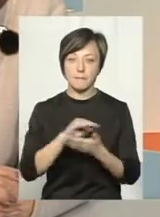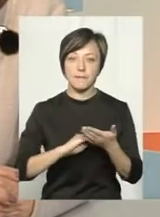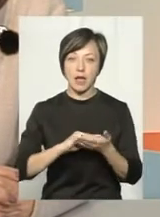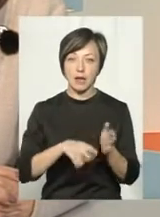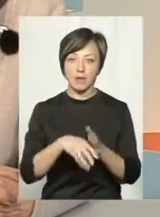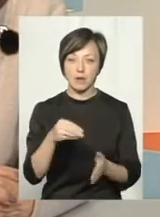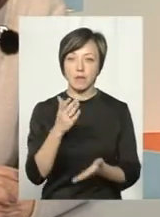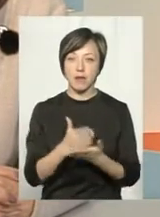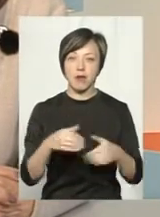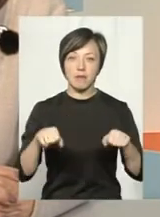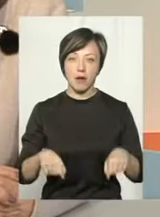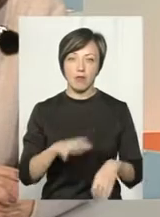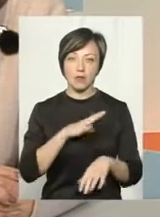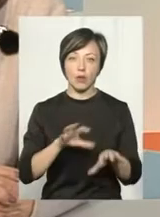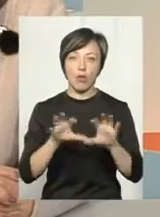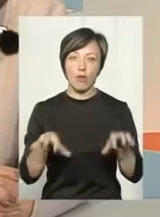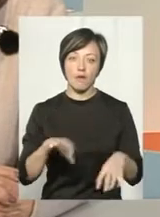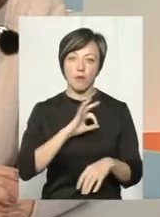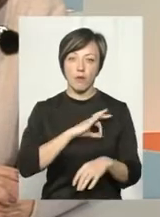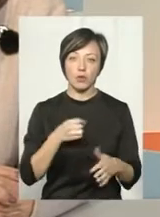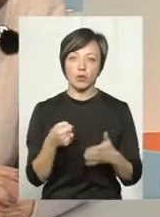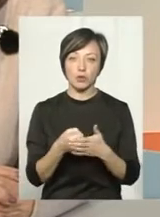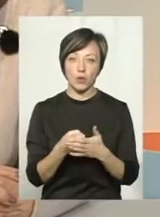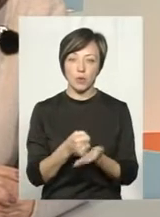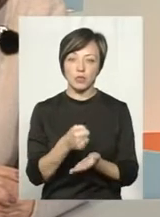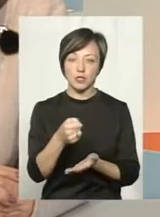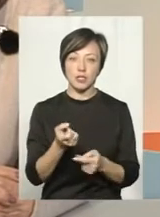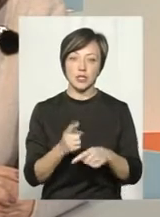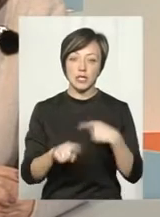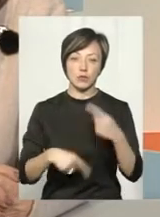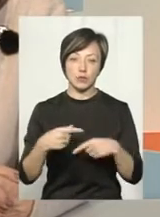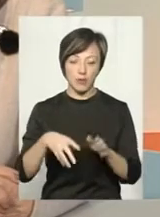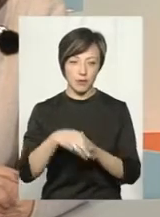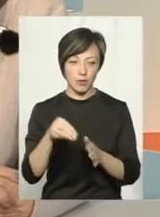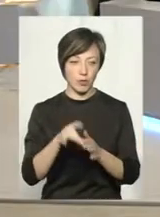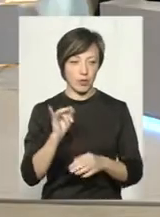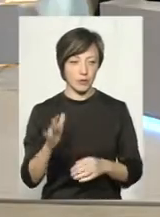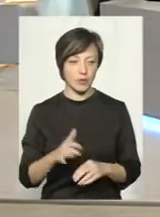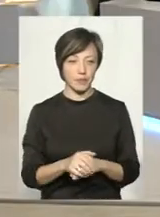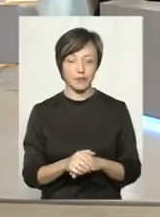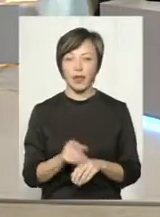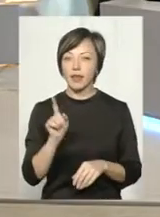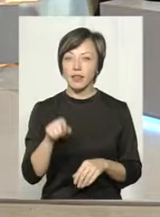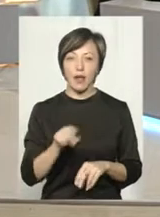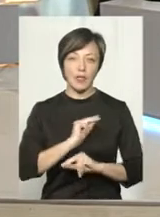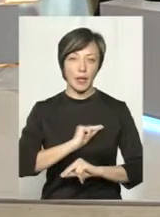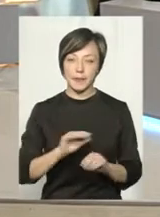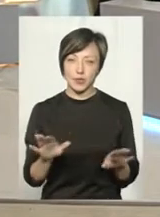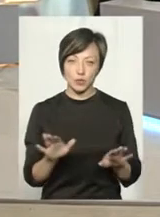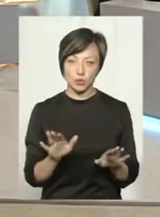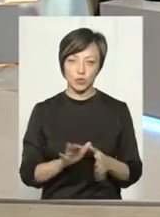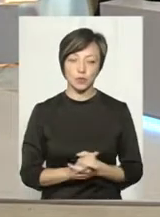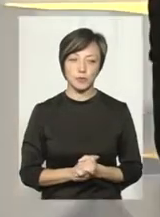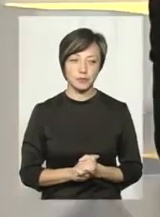має право бути головою профкому до призначення слідуючих виборів. Навіть не працюючи? Так, навіть не